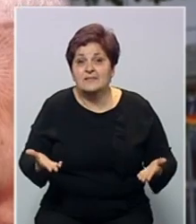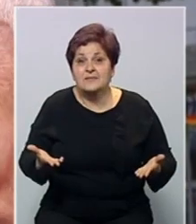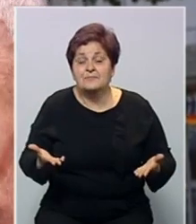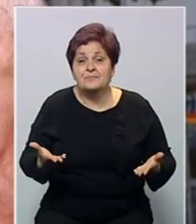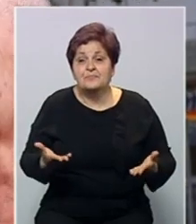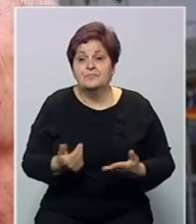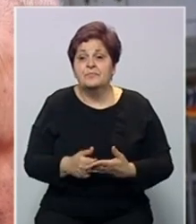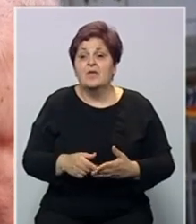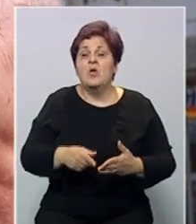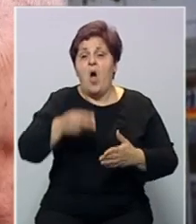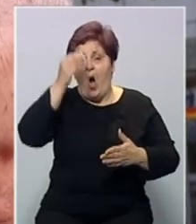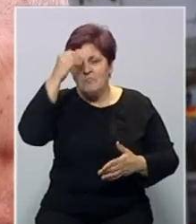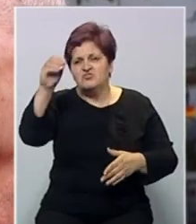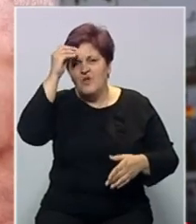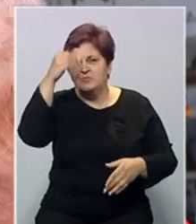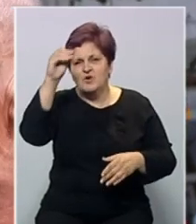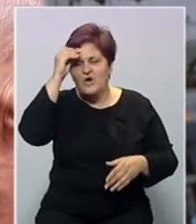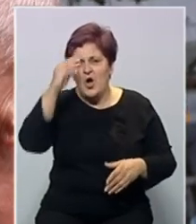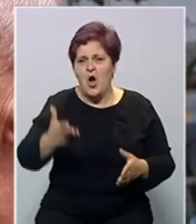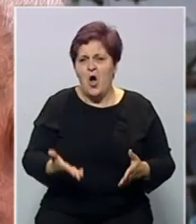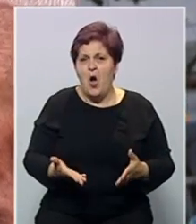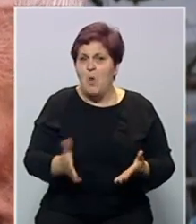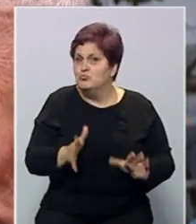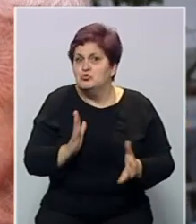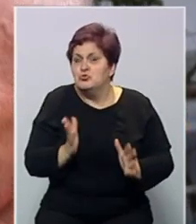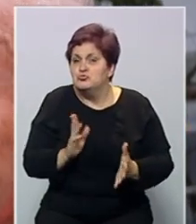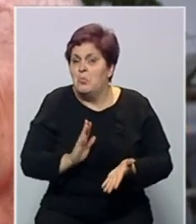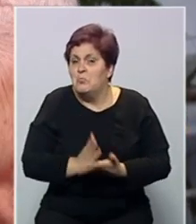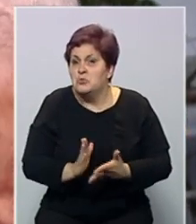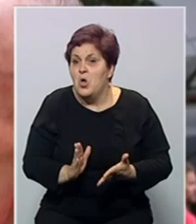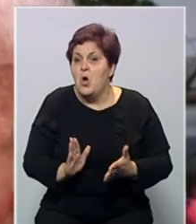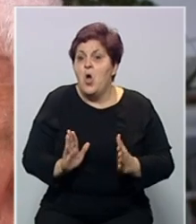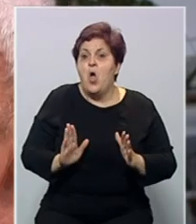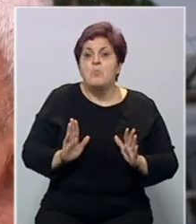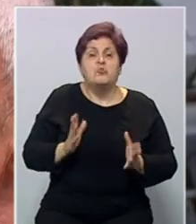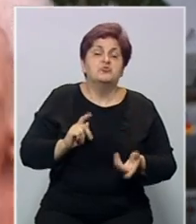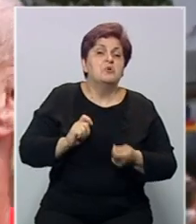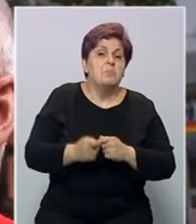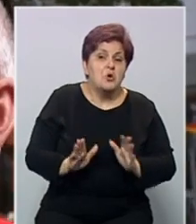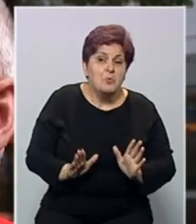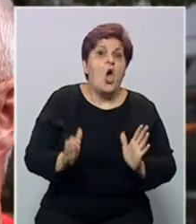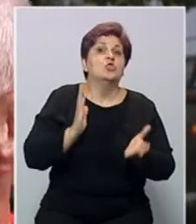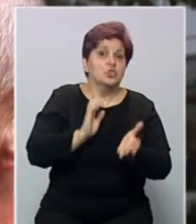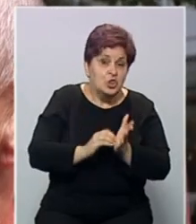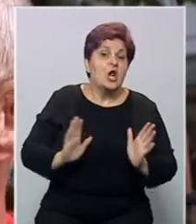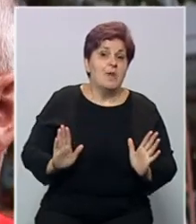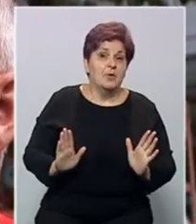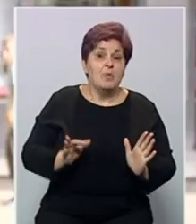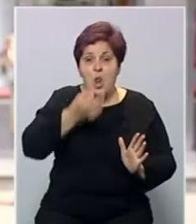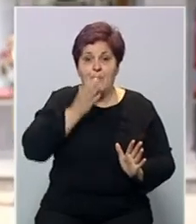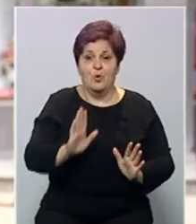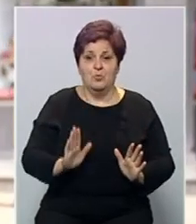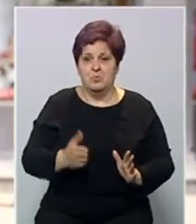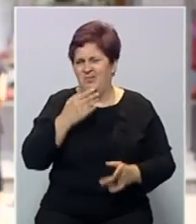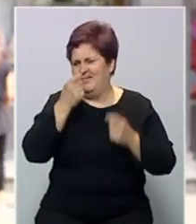običavaju, običavaju. Može će i nešto biti. Mogu i da će se promijeniti. Trebalo bi. Najbolje ići.